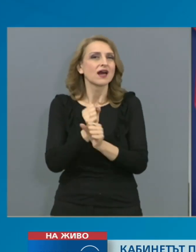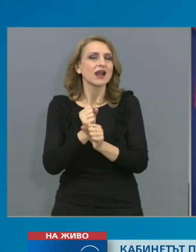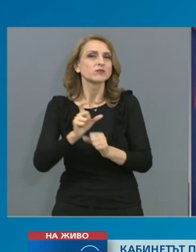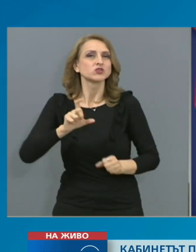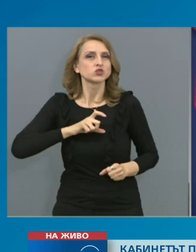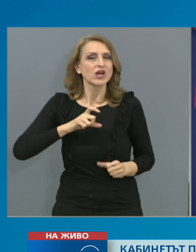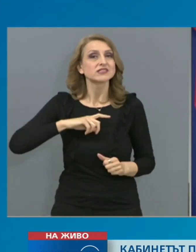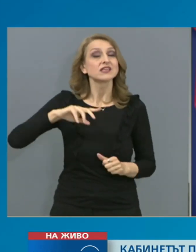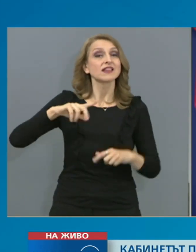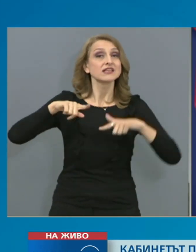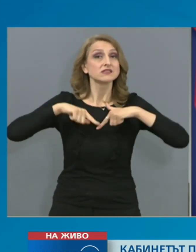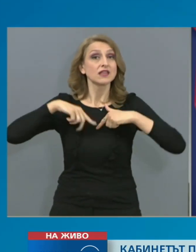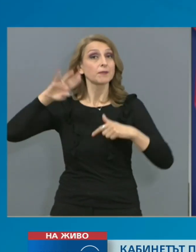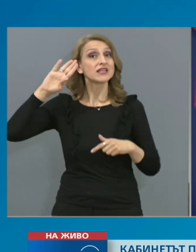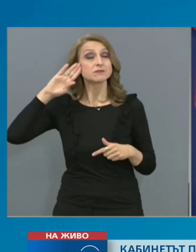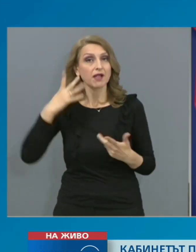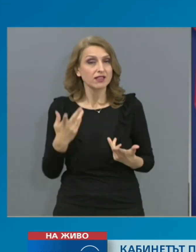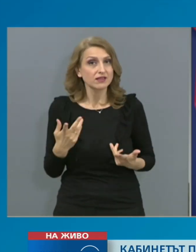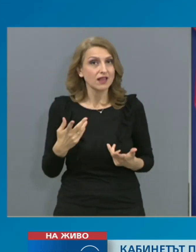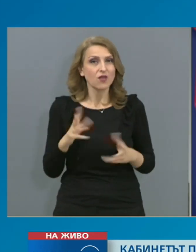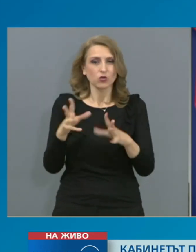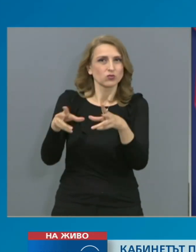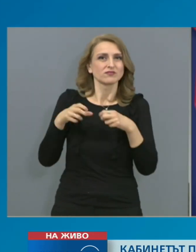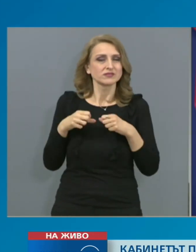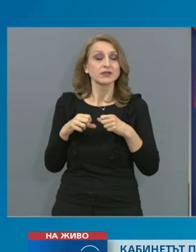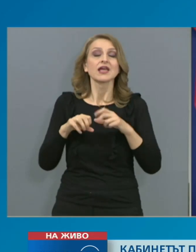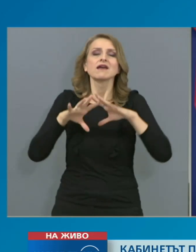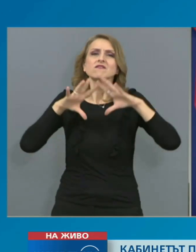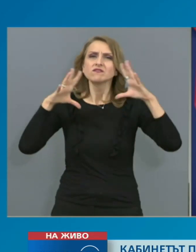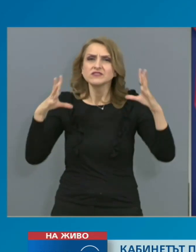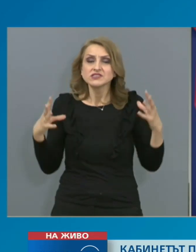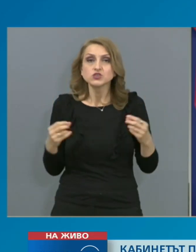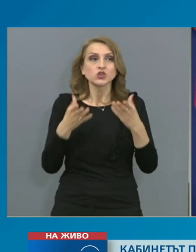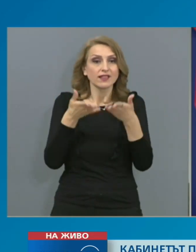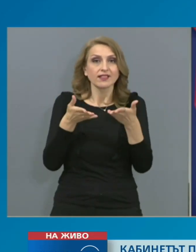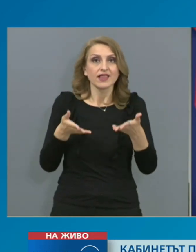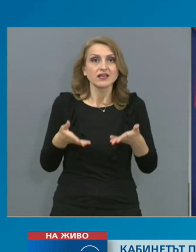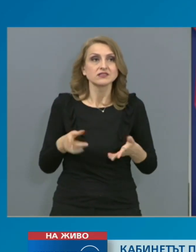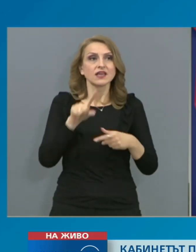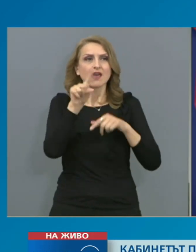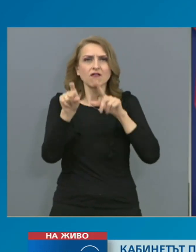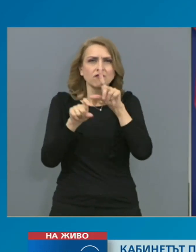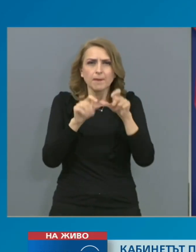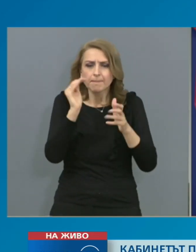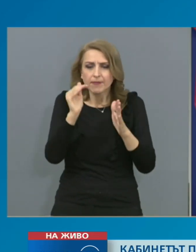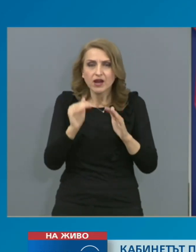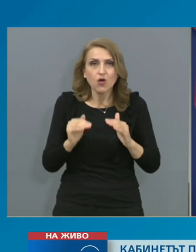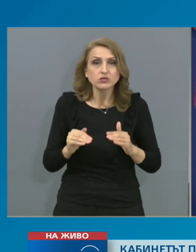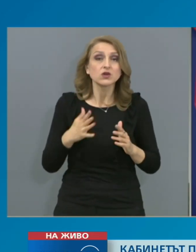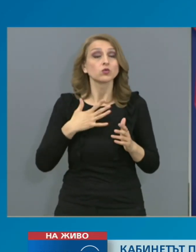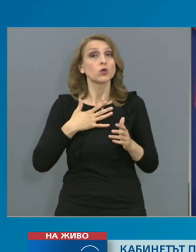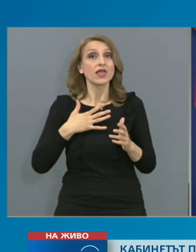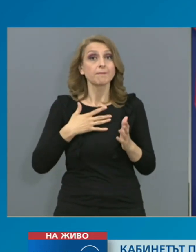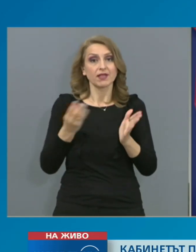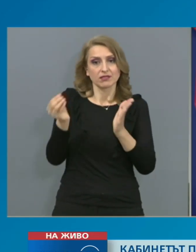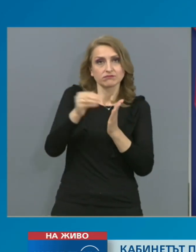съдебни изпълнители. Всички тези въпроси, които в момента са намерили нормативна уредба в